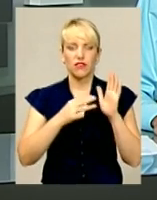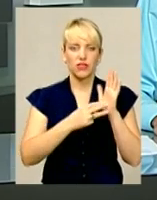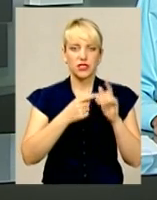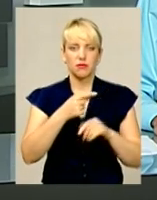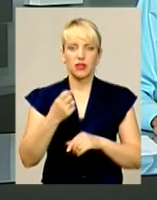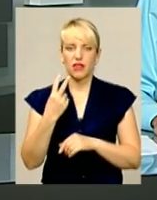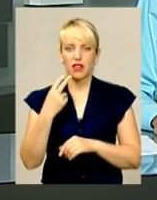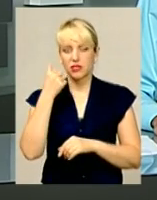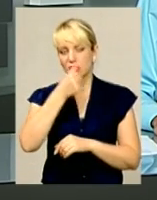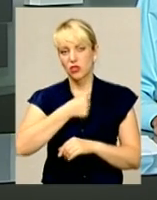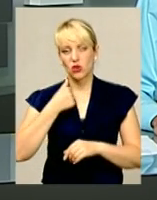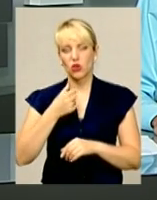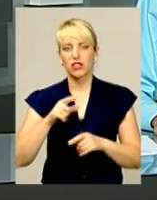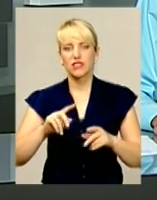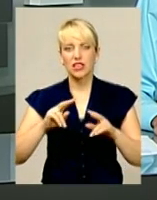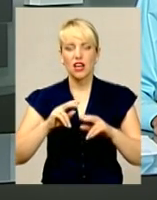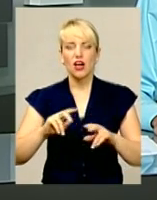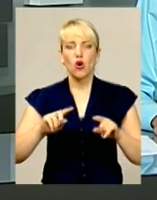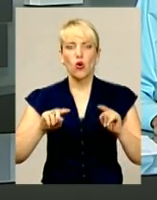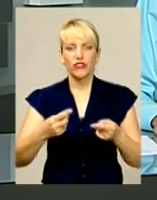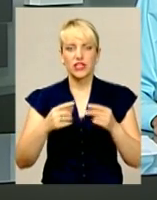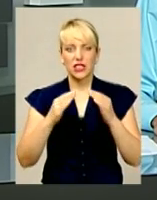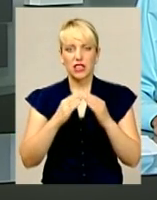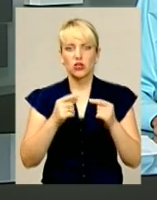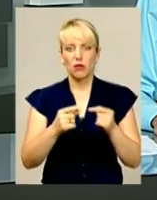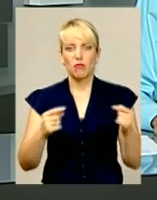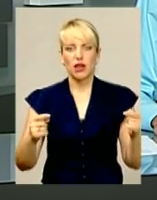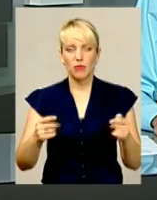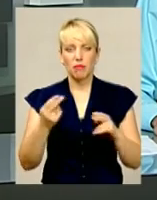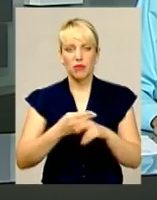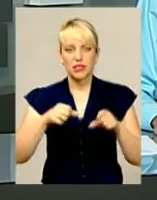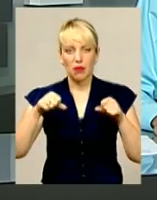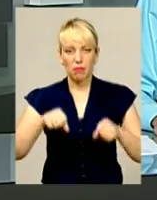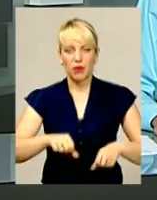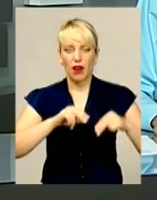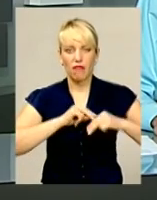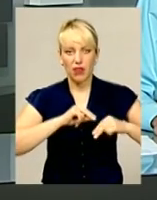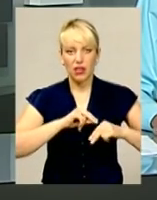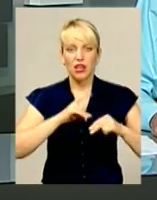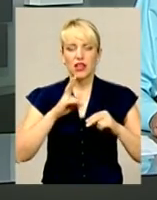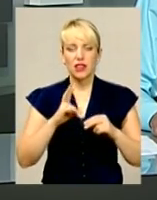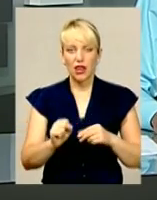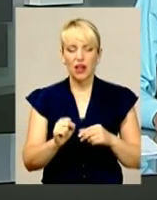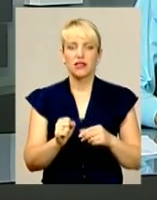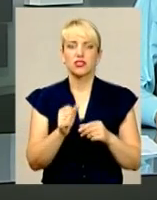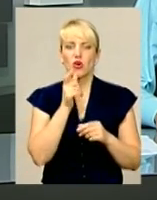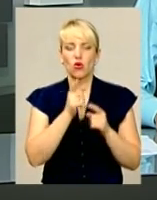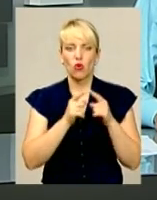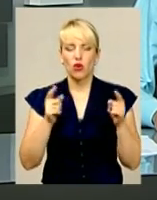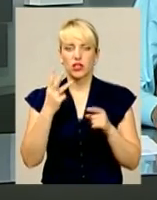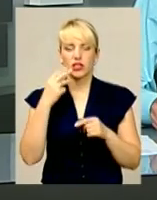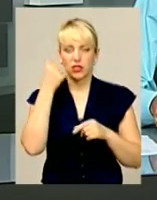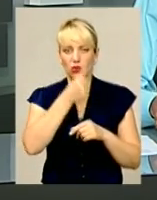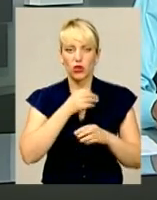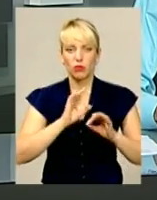ґратами і з конфіскацією майна та позбавленням права обіймати певні посади на строк до трьох років. Прокуратура має ще